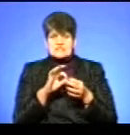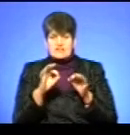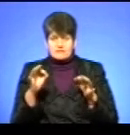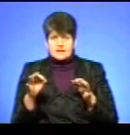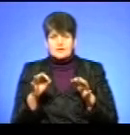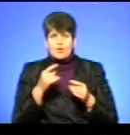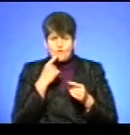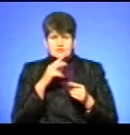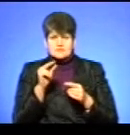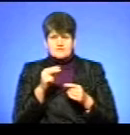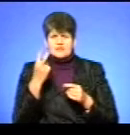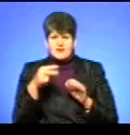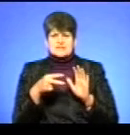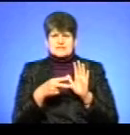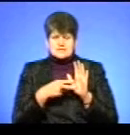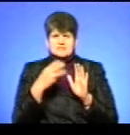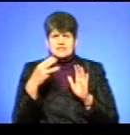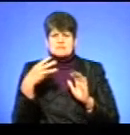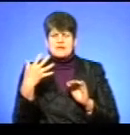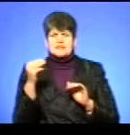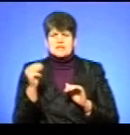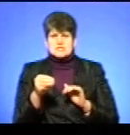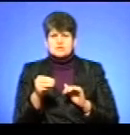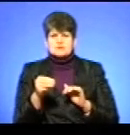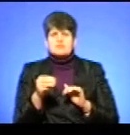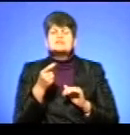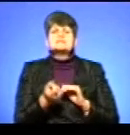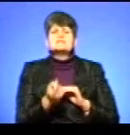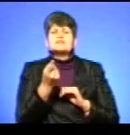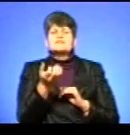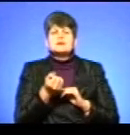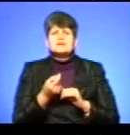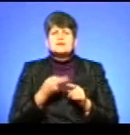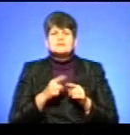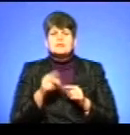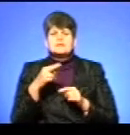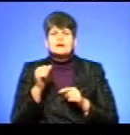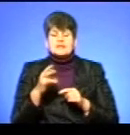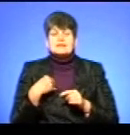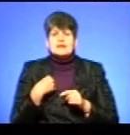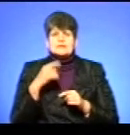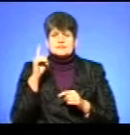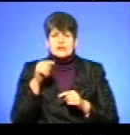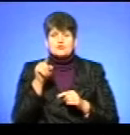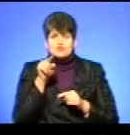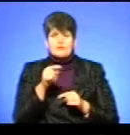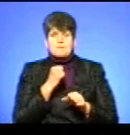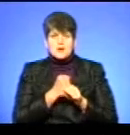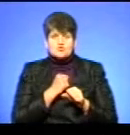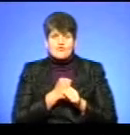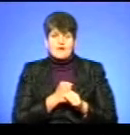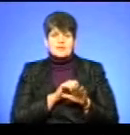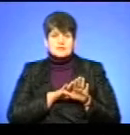говорите цифри 27-35 тисяч. Ви звідки взяли ці дані? Я знаю, що ви працювали